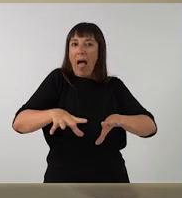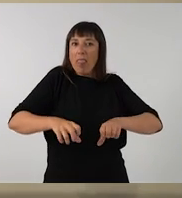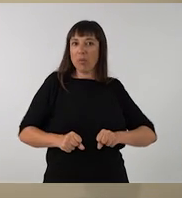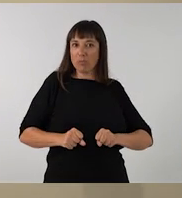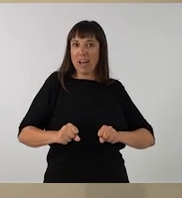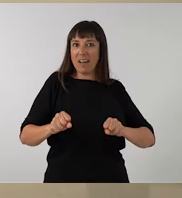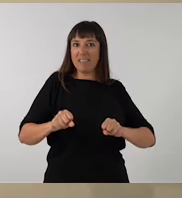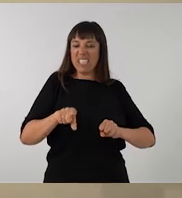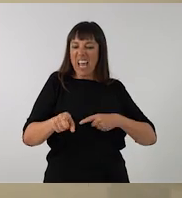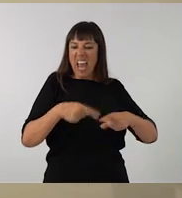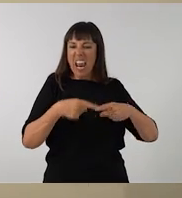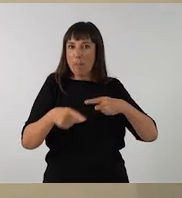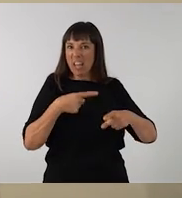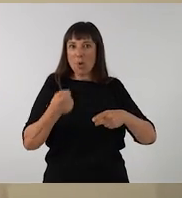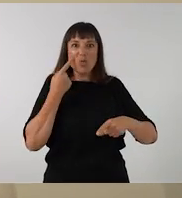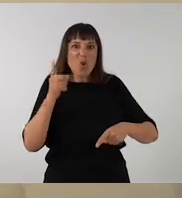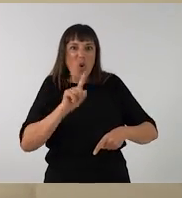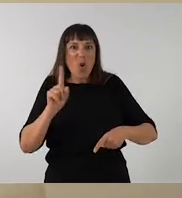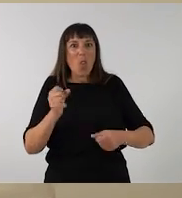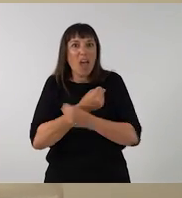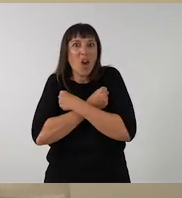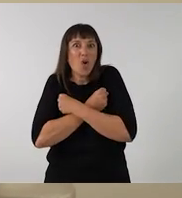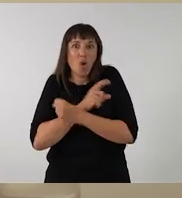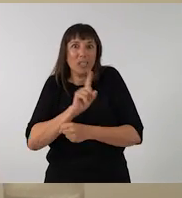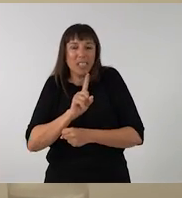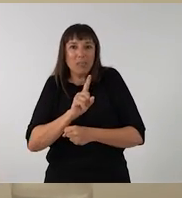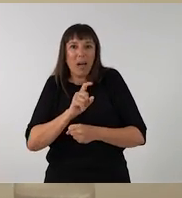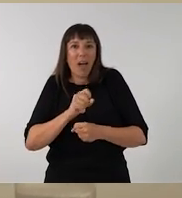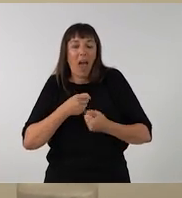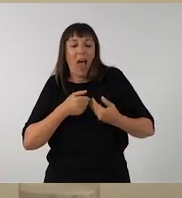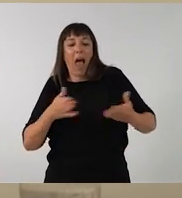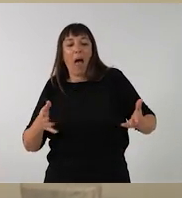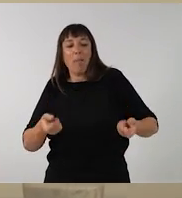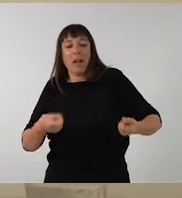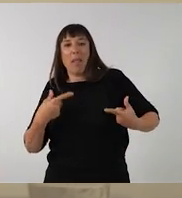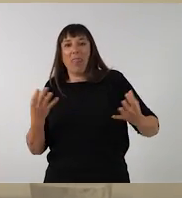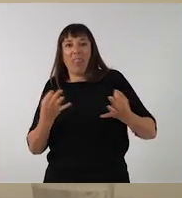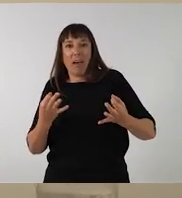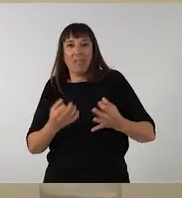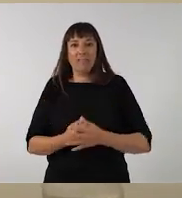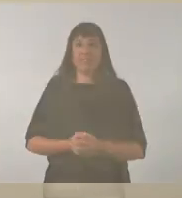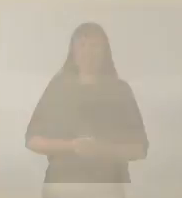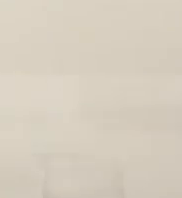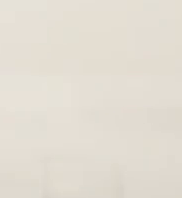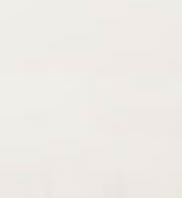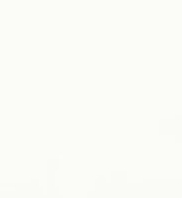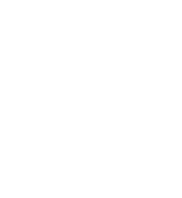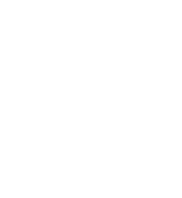Per tant, el que aquest element desconegut, no estimat encara, pugui portar-li.